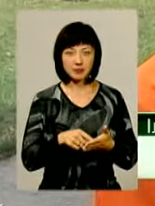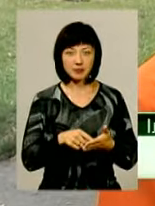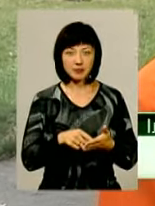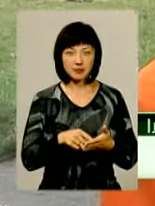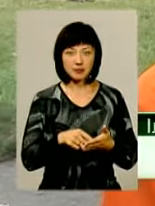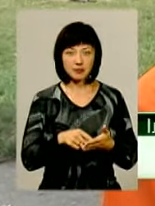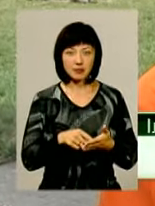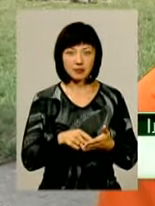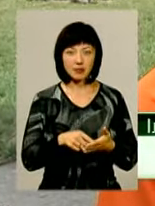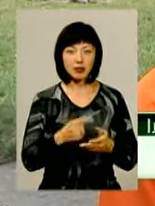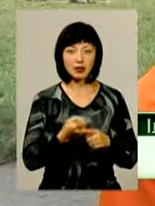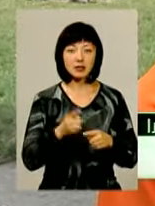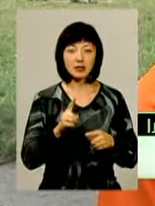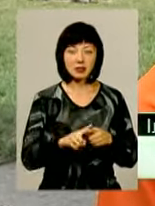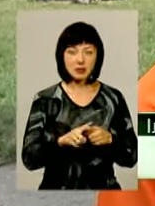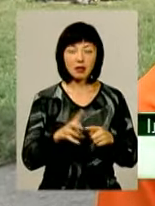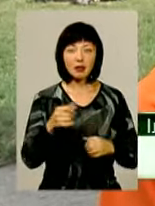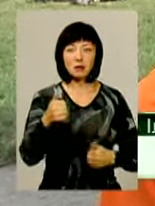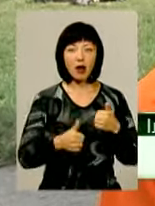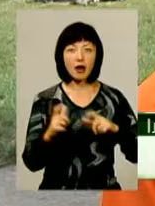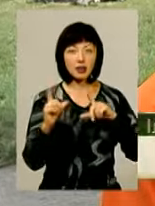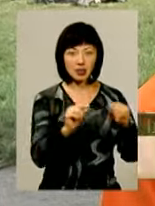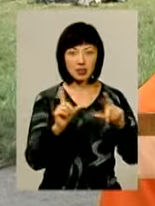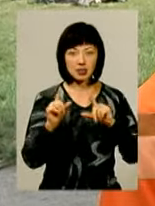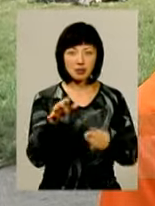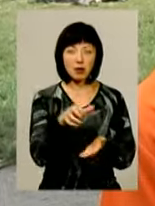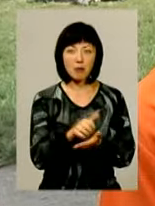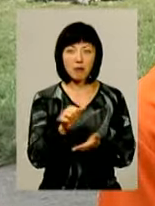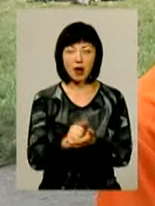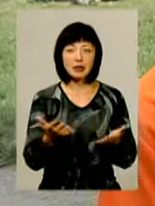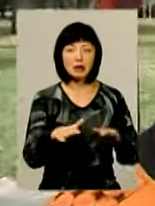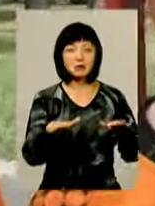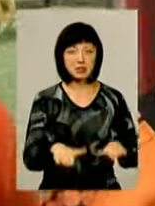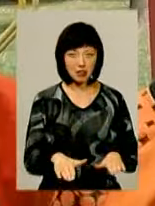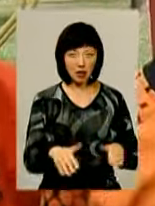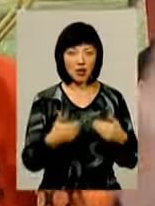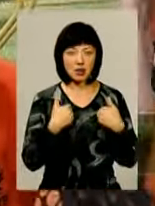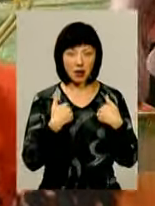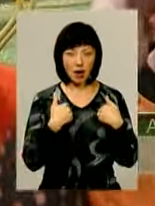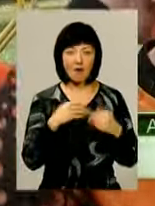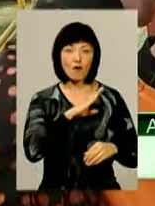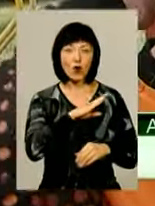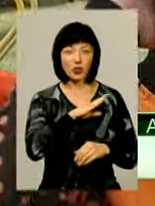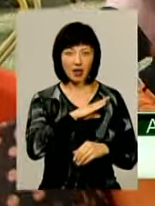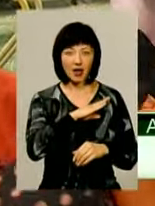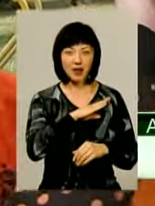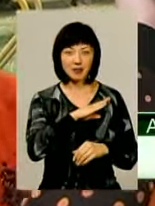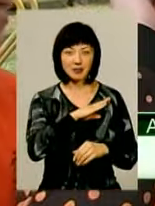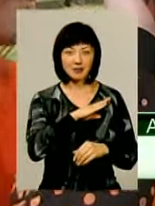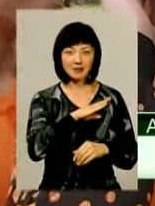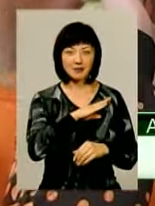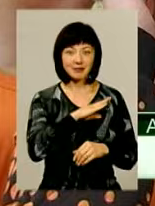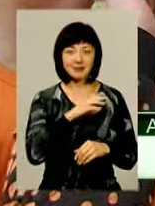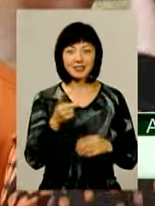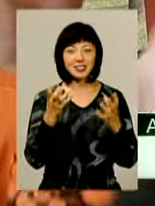Всякі на змагання, на змагання їздити, займати якісь місця. Я воротарі. Позуміляю, що ти всі